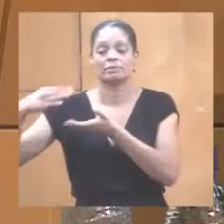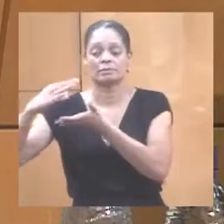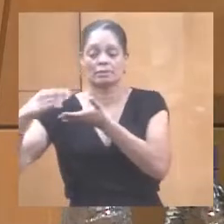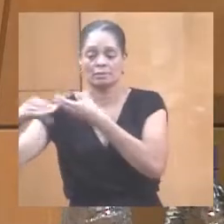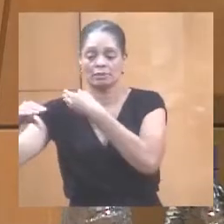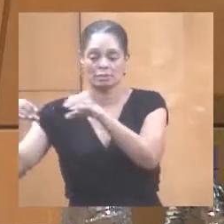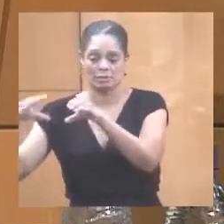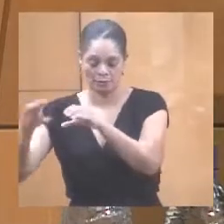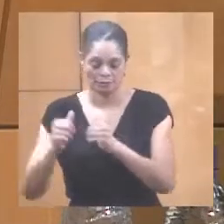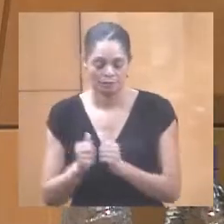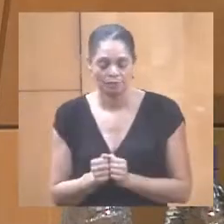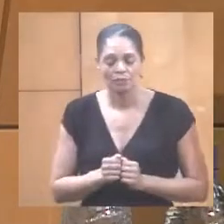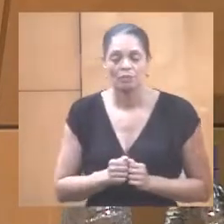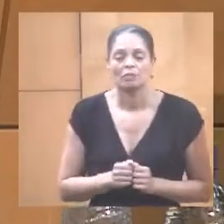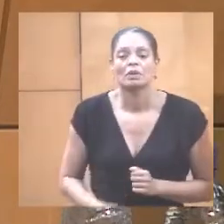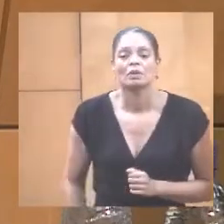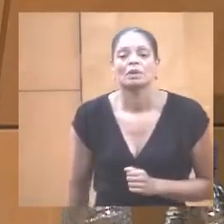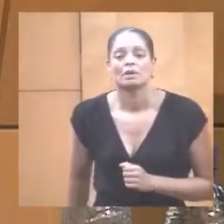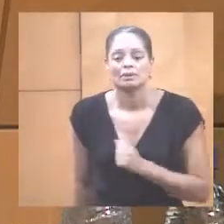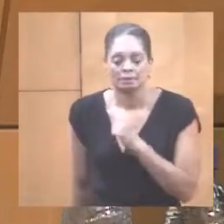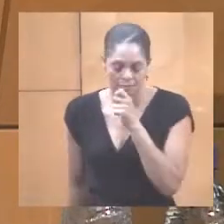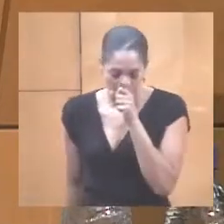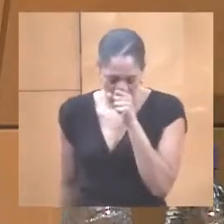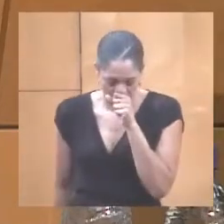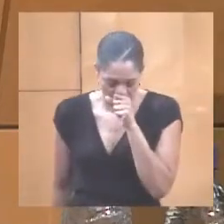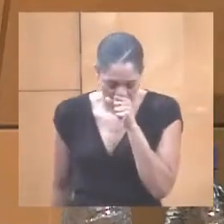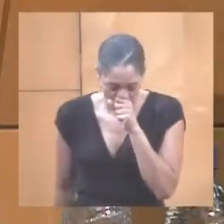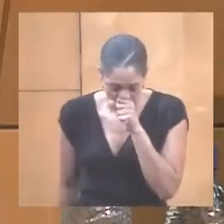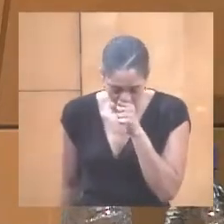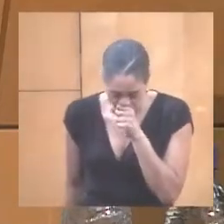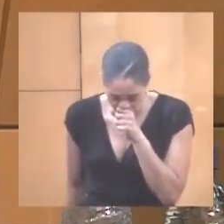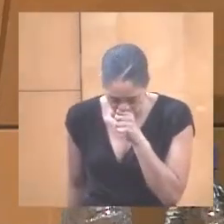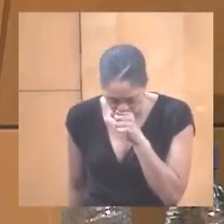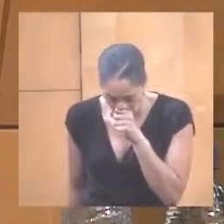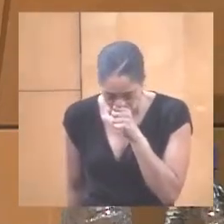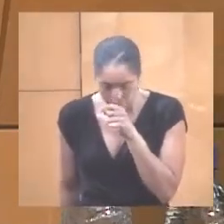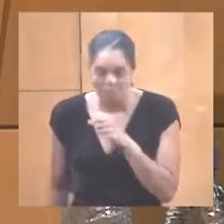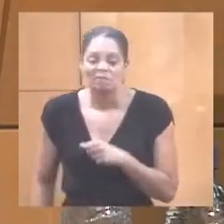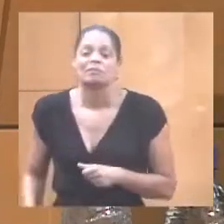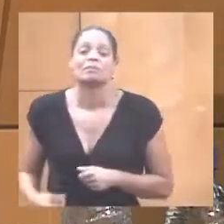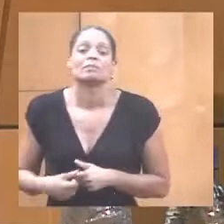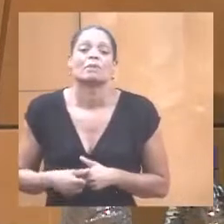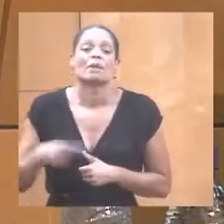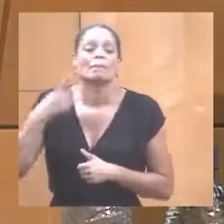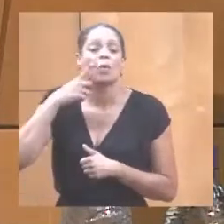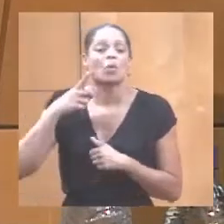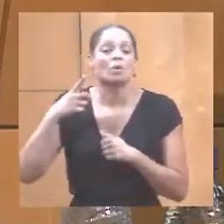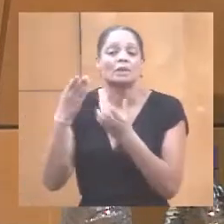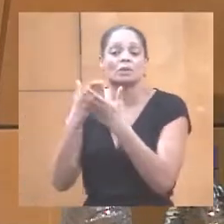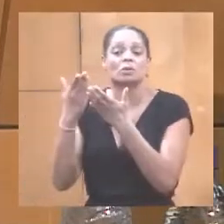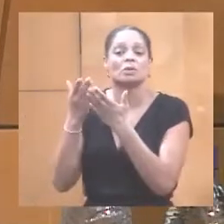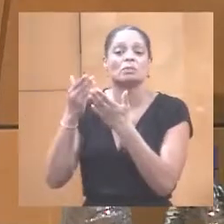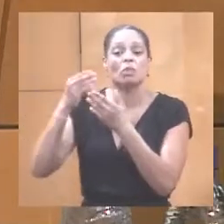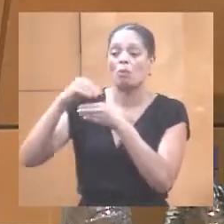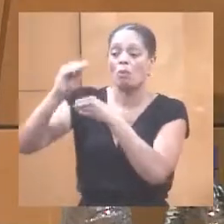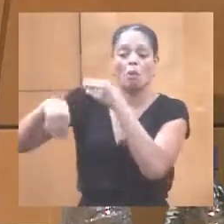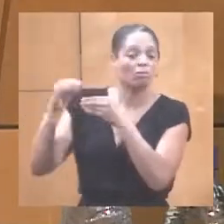monde, nous avons également un dispositif qui est géré en direct par la CTM.